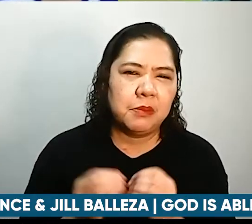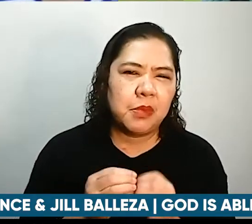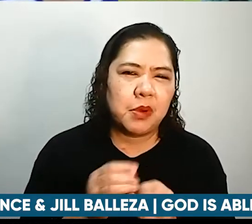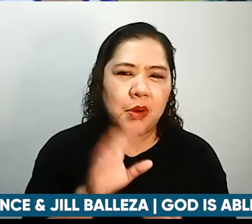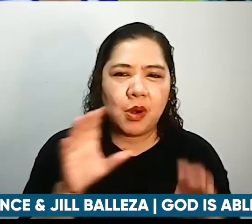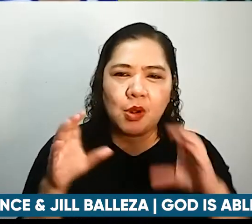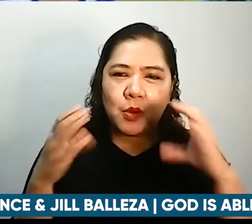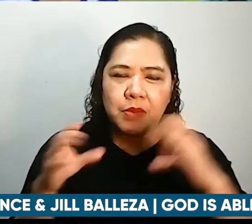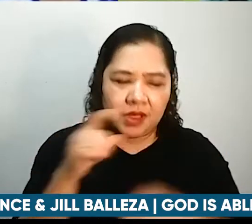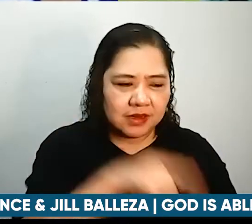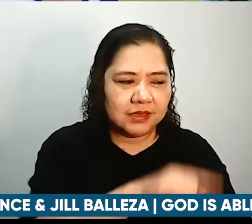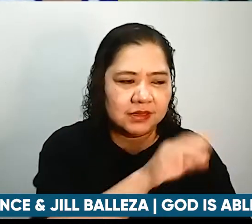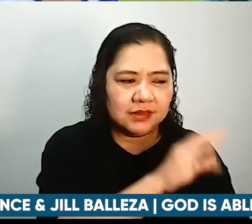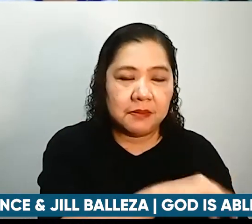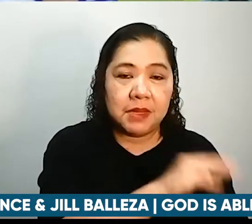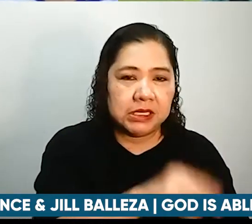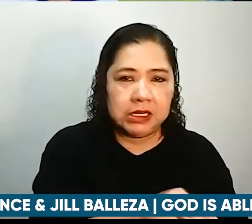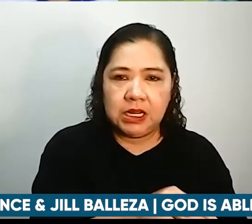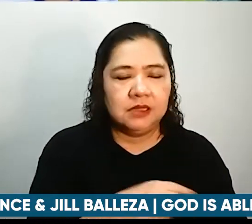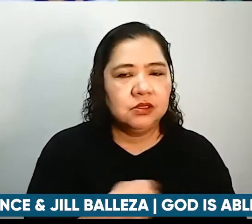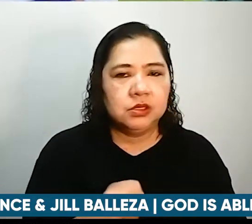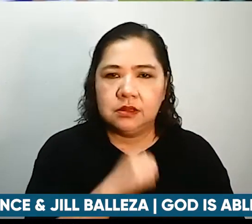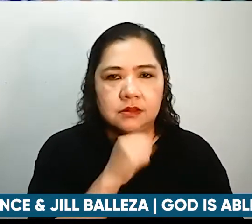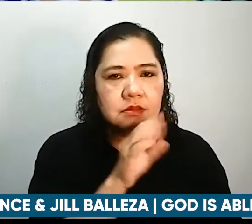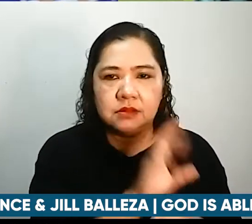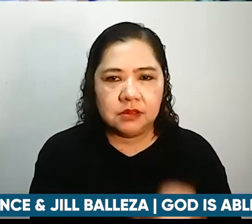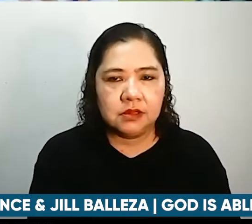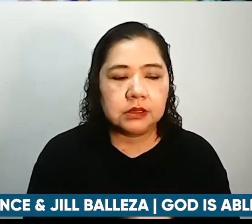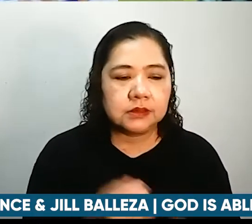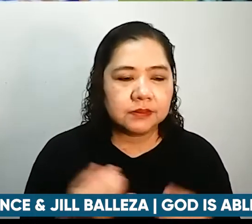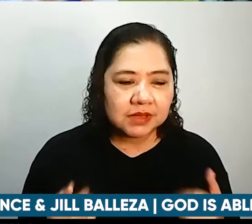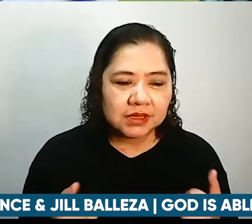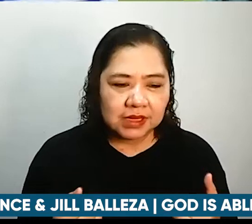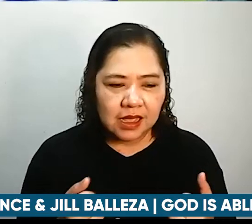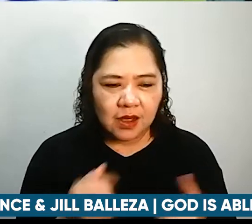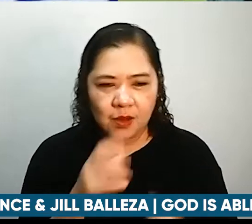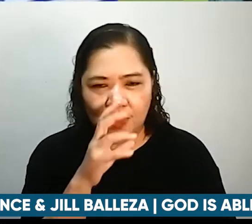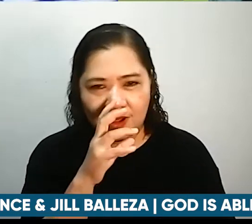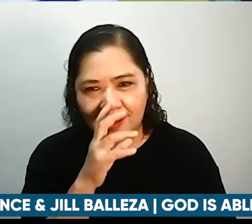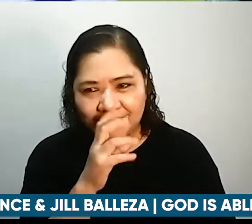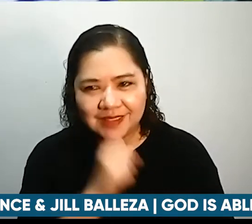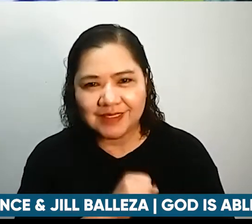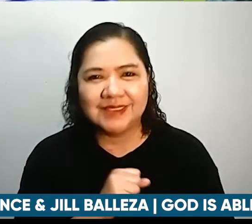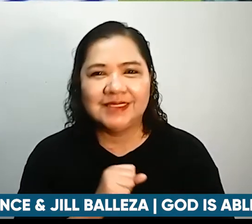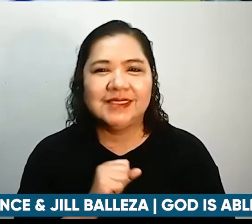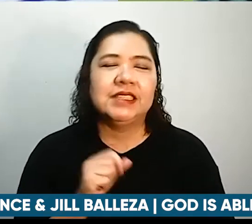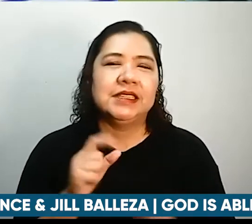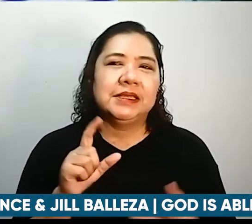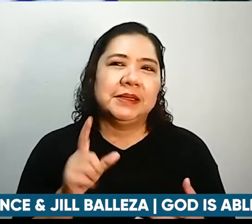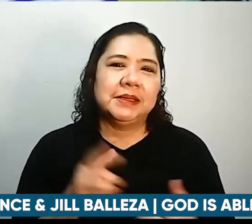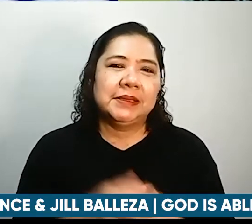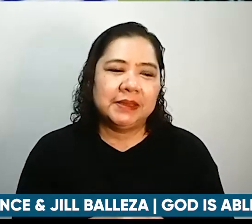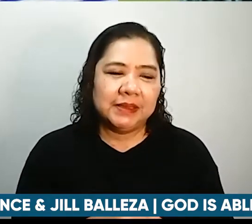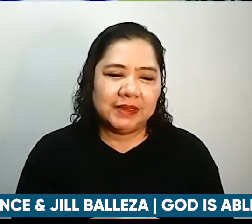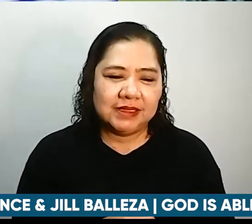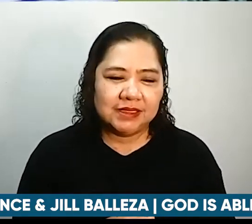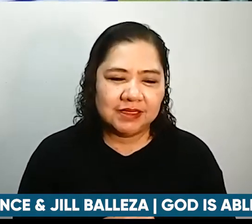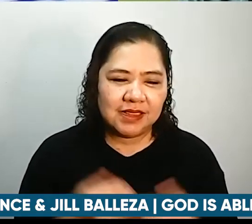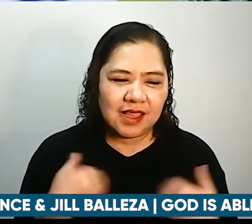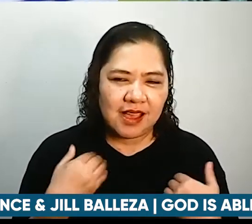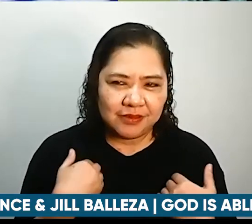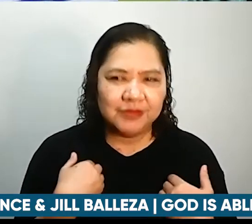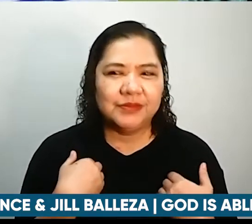parang mas nakasanayan din ang katawan niya. So, ngayon, na medyo ume-edad na rin ako, dumadating na tayo doon sa point na may mga